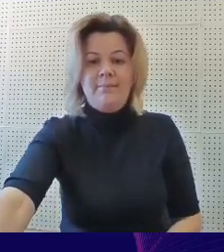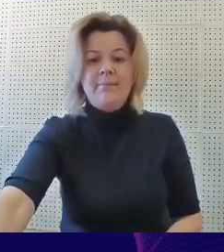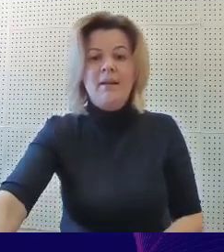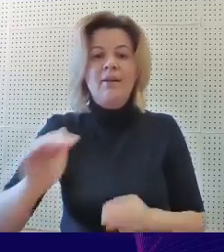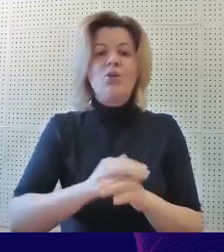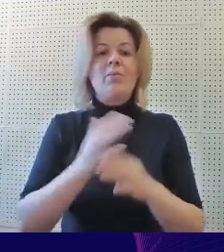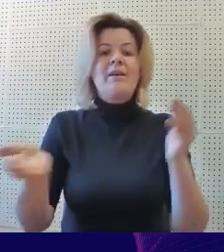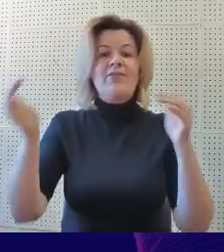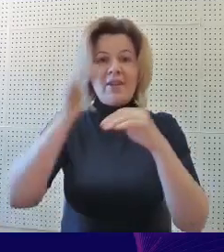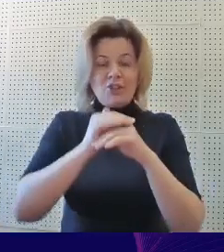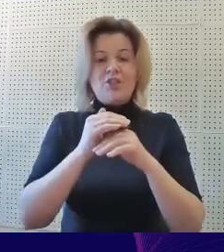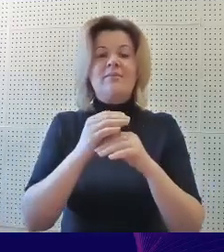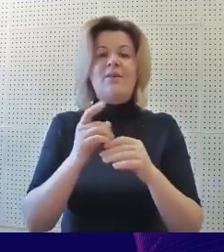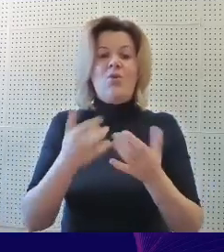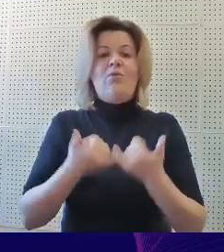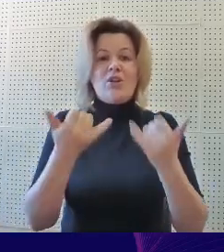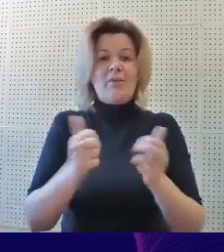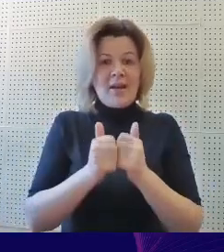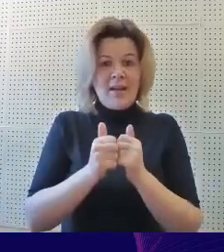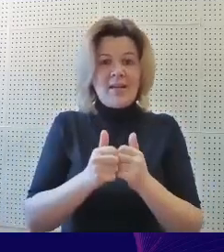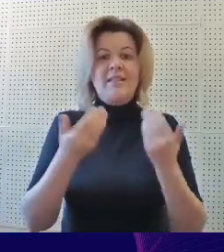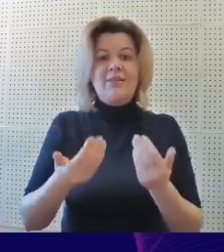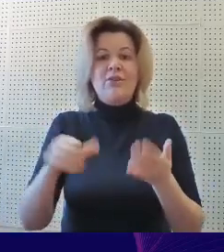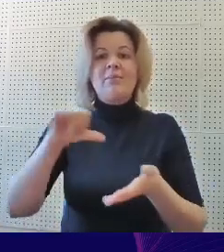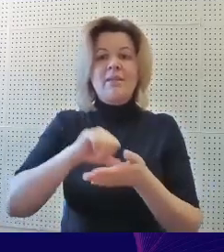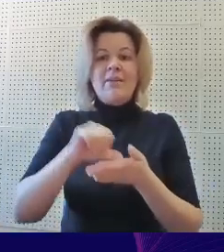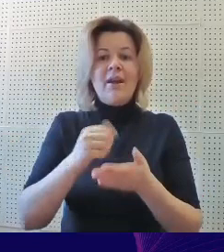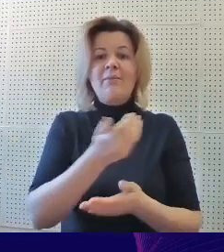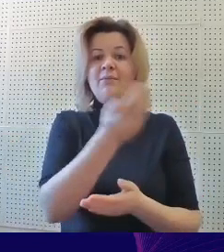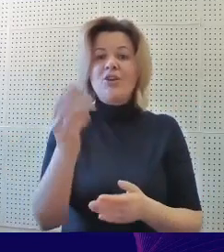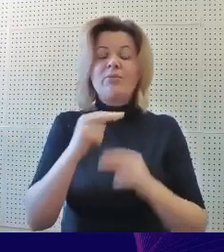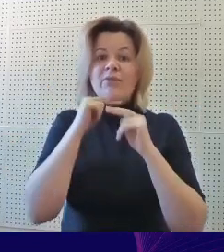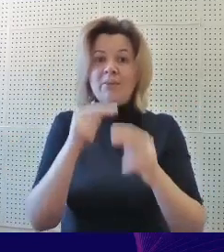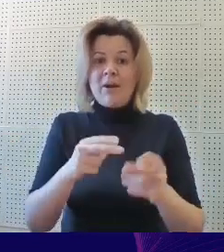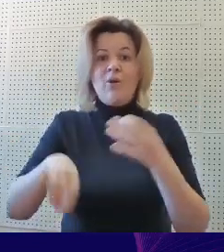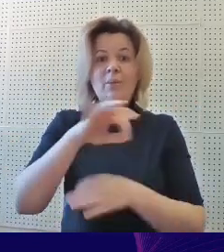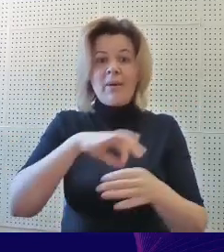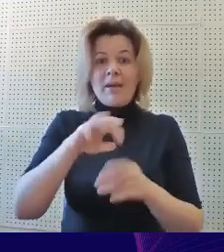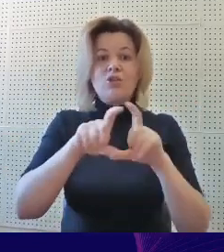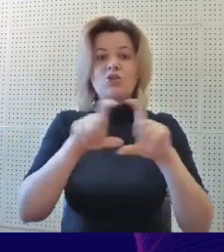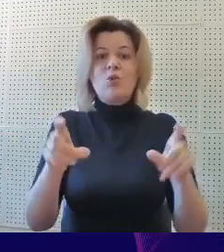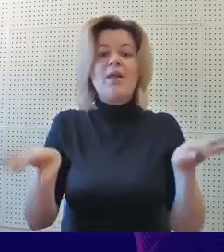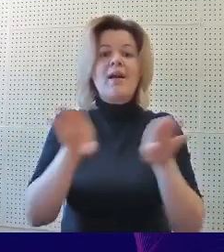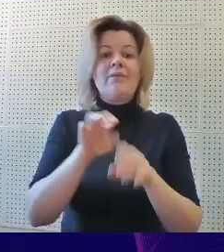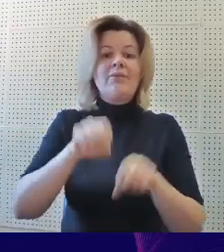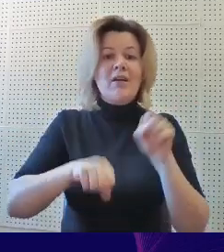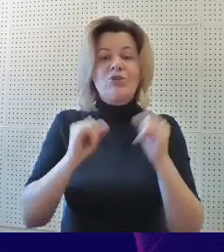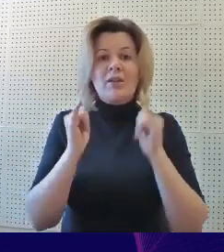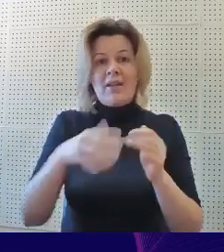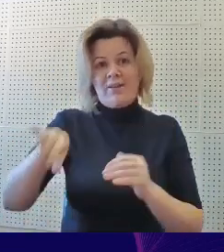Добрый вечер, уважаемые коллеги. Сегодня мы представляем вашему вниманию проект «Школа равных